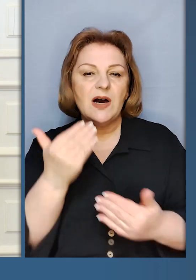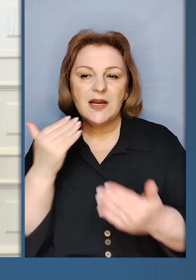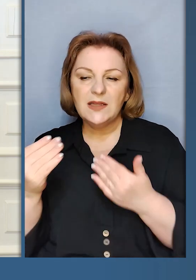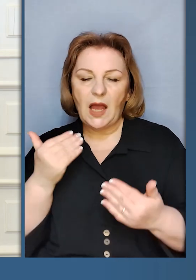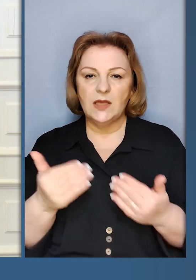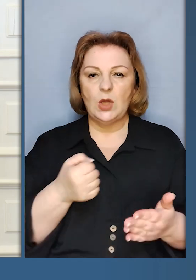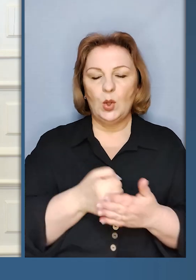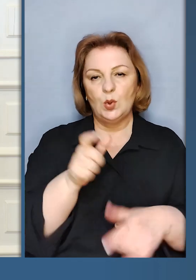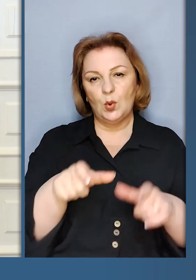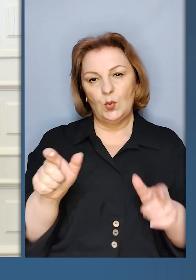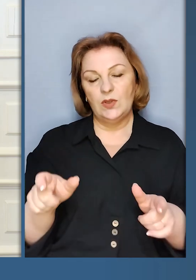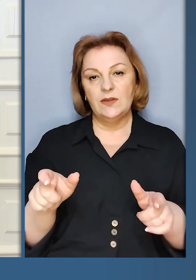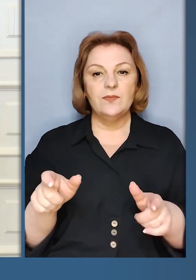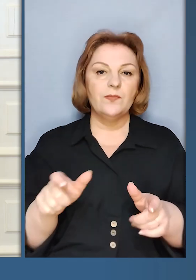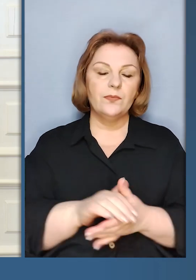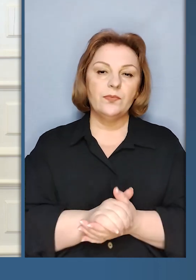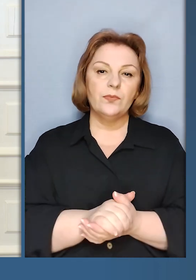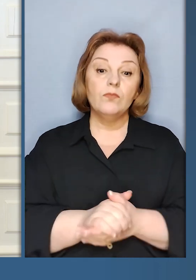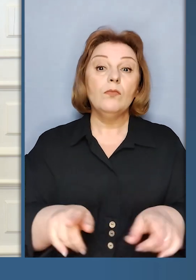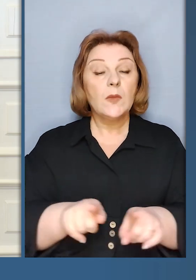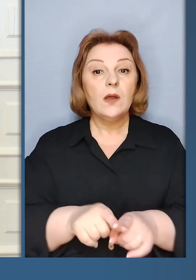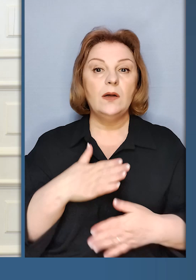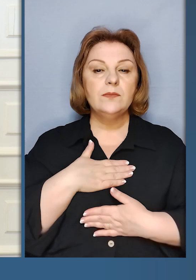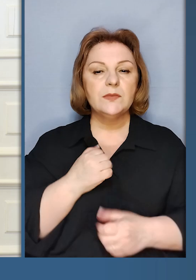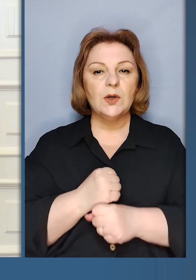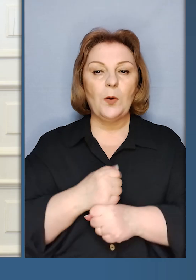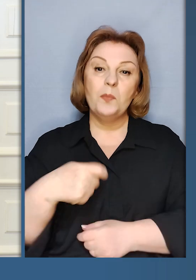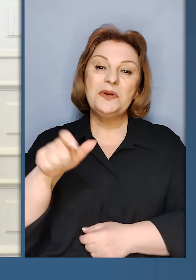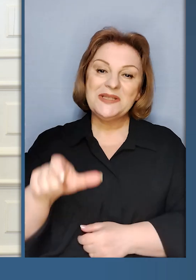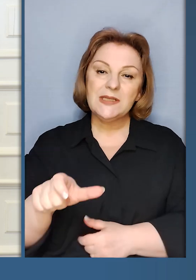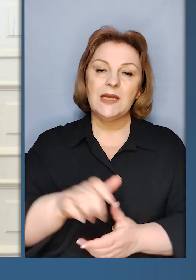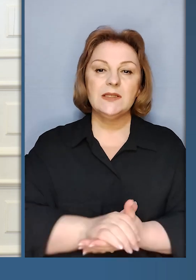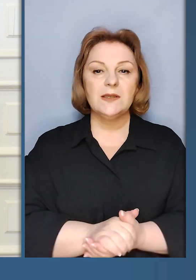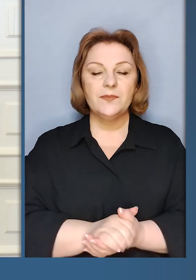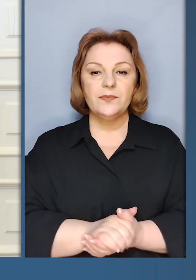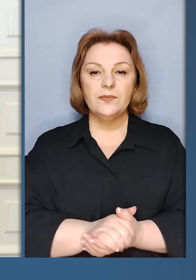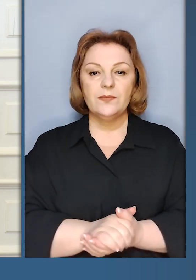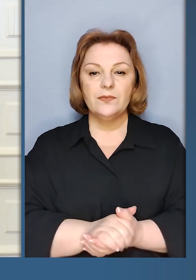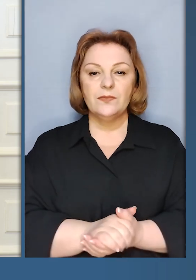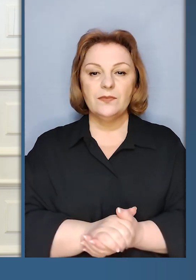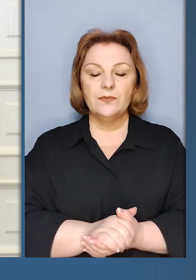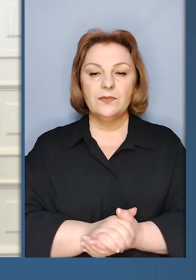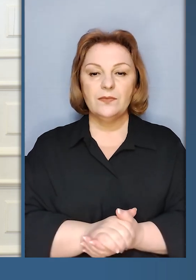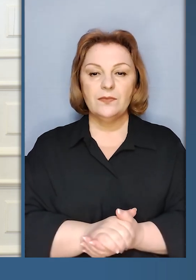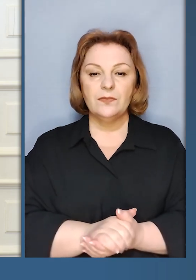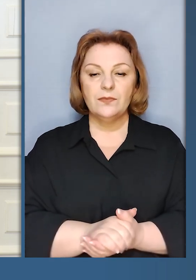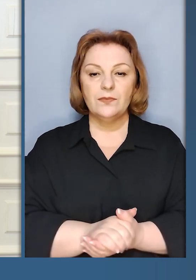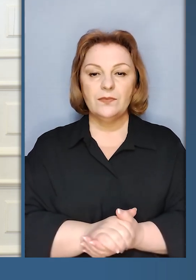звертатися до людей. Ну, така робота президентська. І